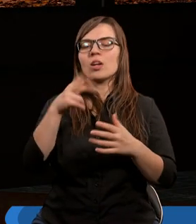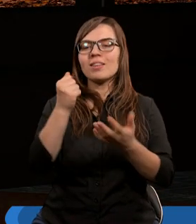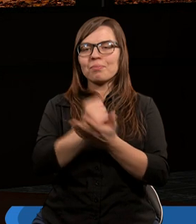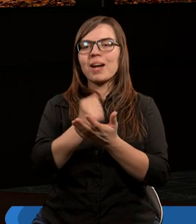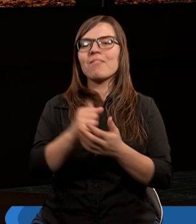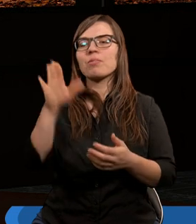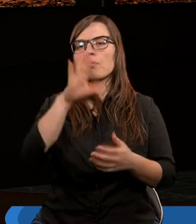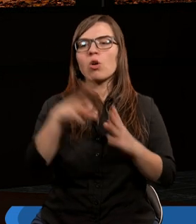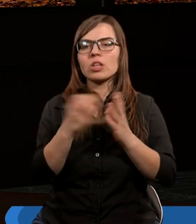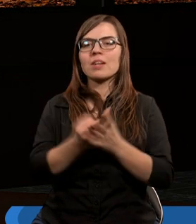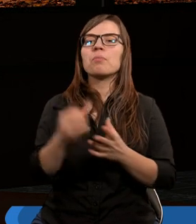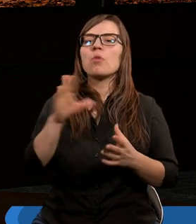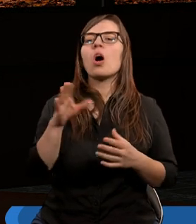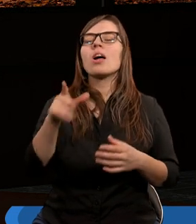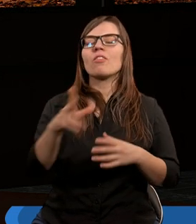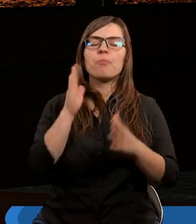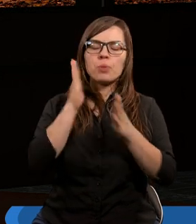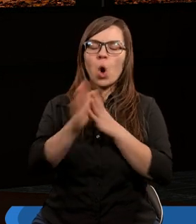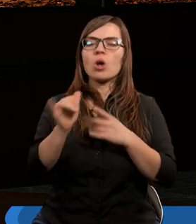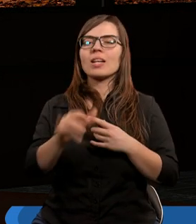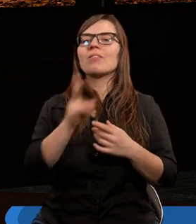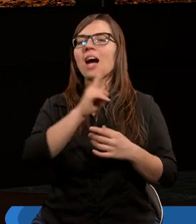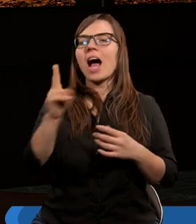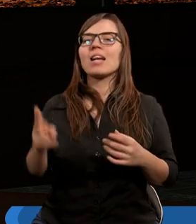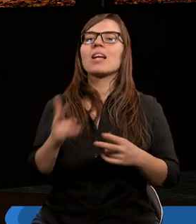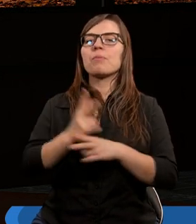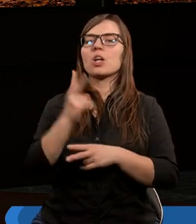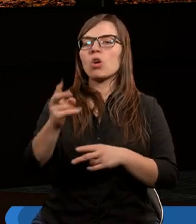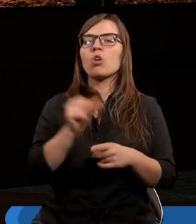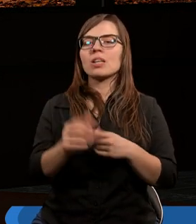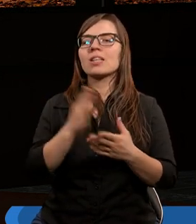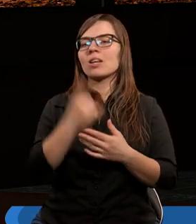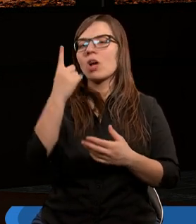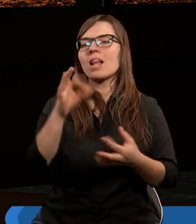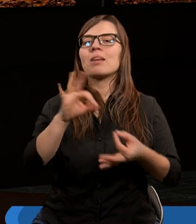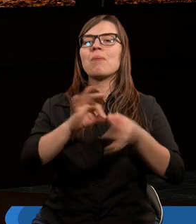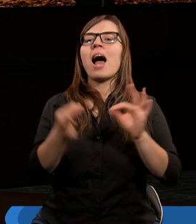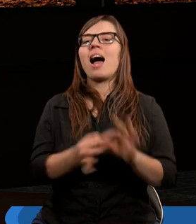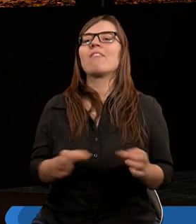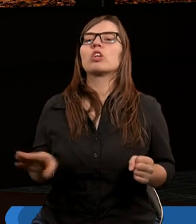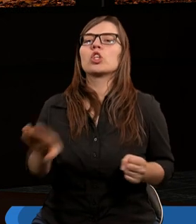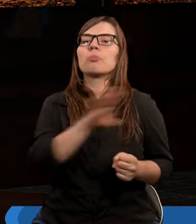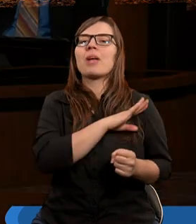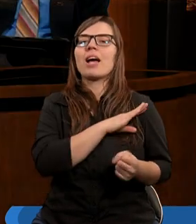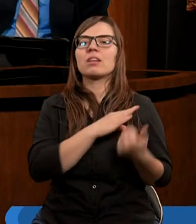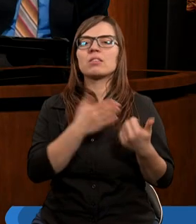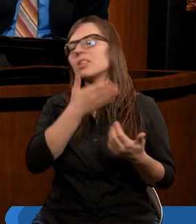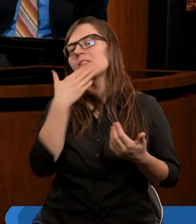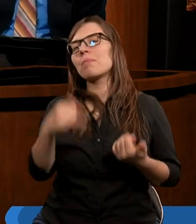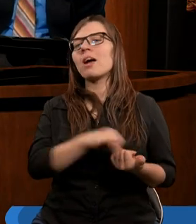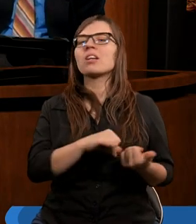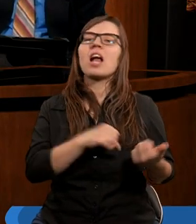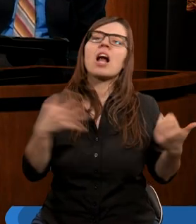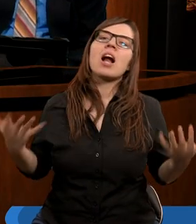Bożym to jest niezwykle proste, dlatego, że za każde przekroczenie jest tylko jeden paragraf śmierci. Nie ma